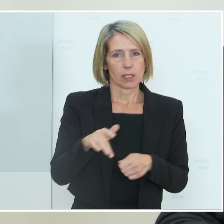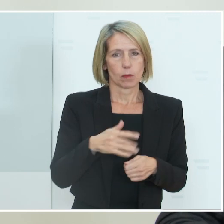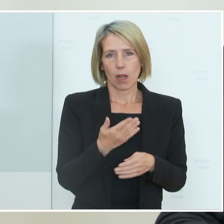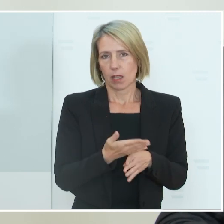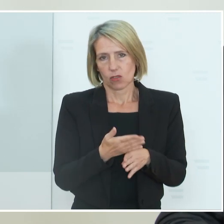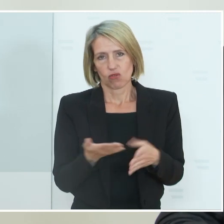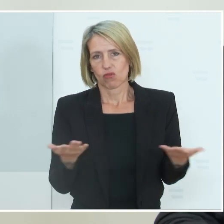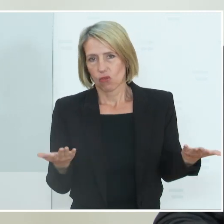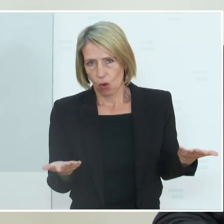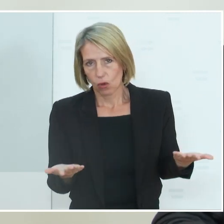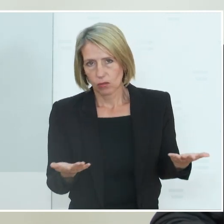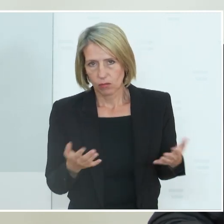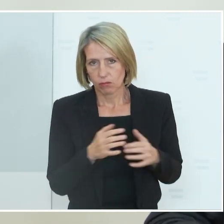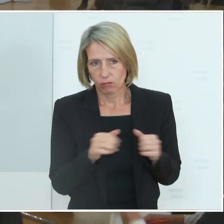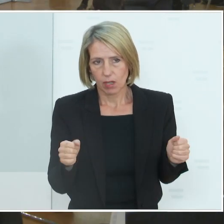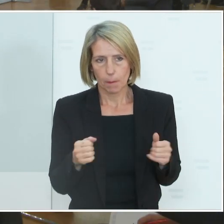fünf Wochen bereits präsentiert.